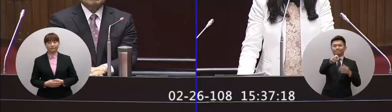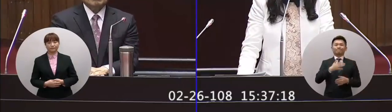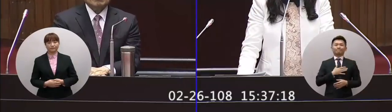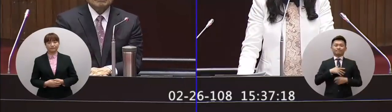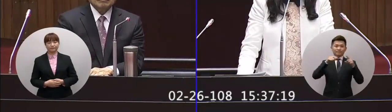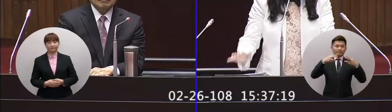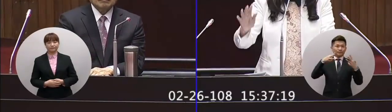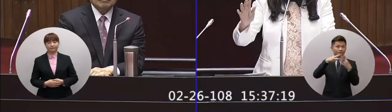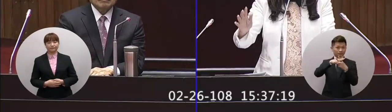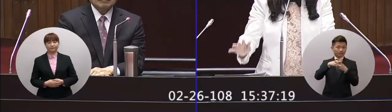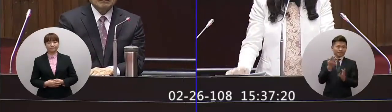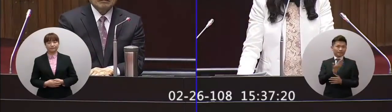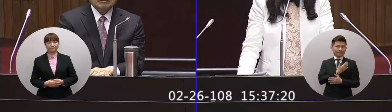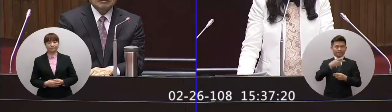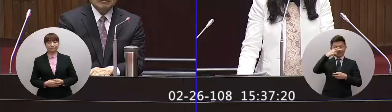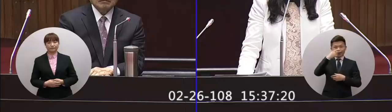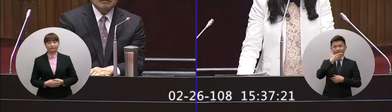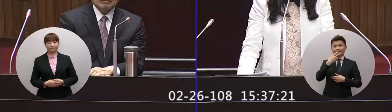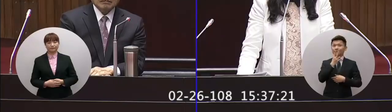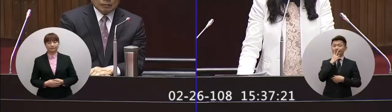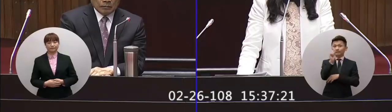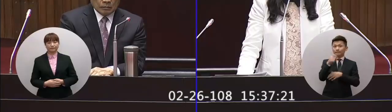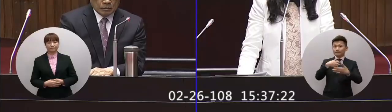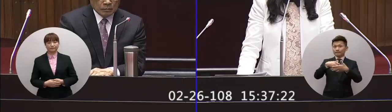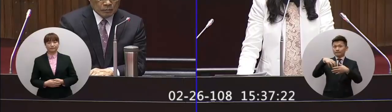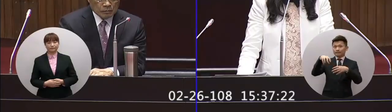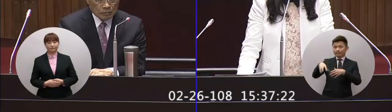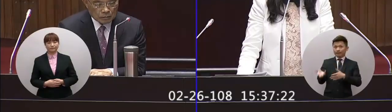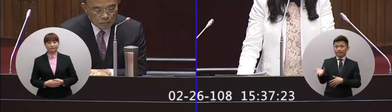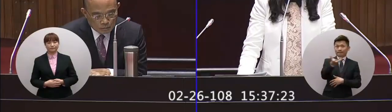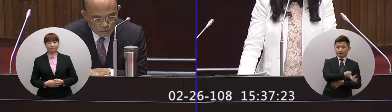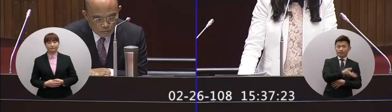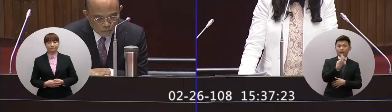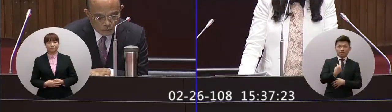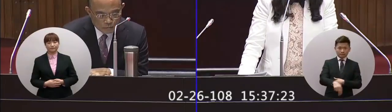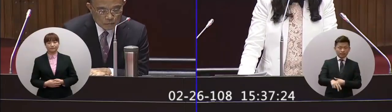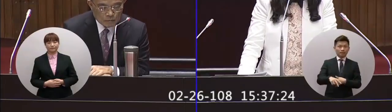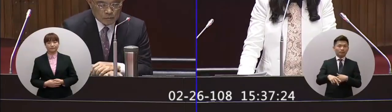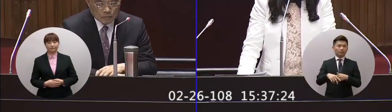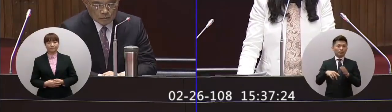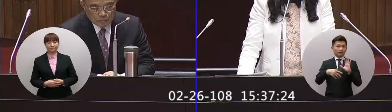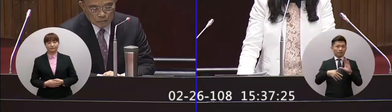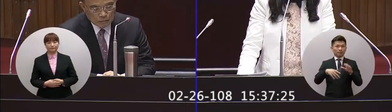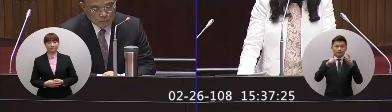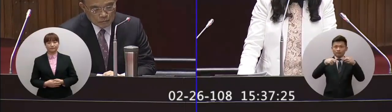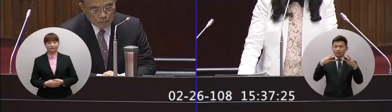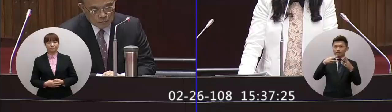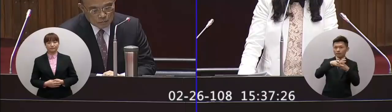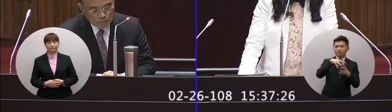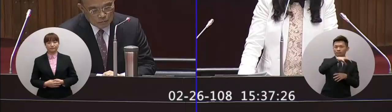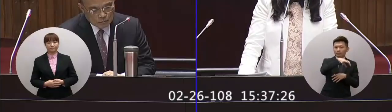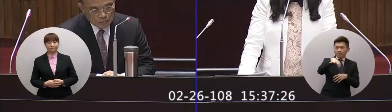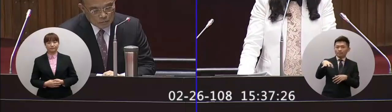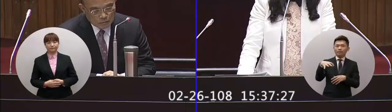洲的奈吉利亞辦事處被迫遷移那聖多美普林西比多明尼加布吉納法索巴拿馬